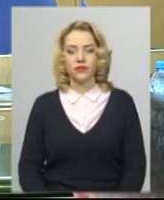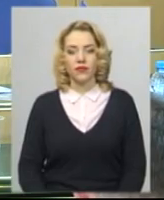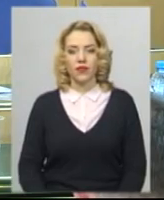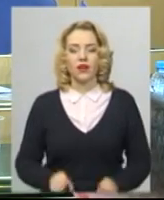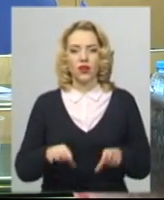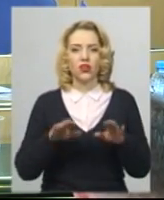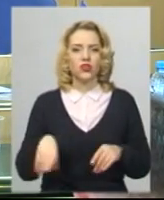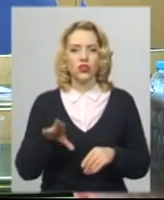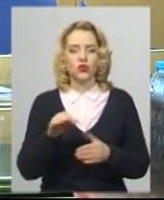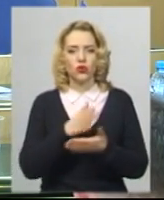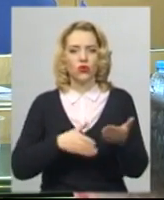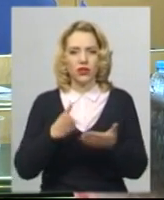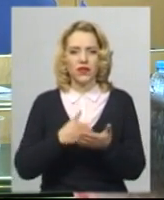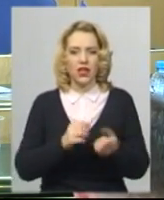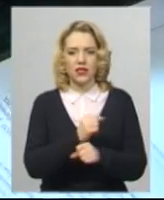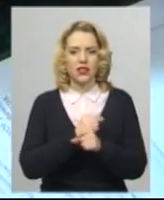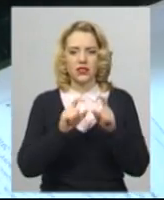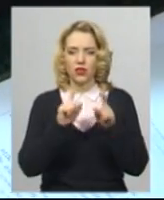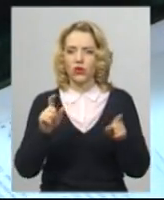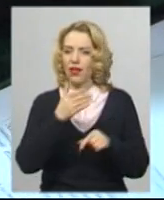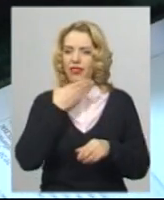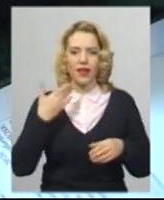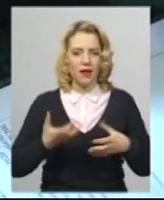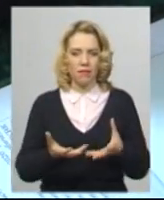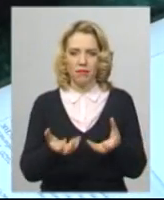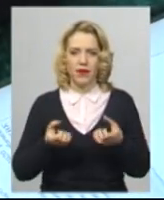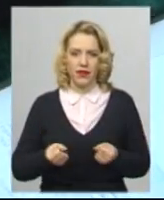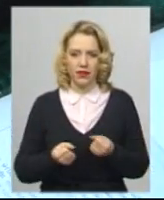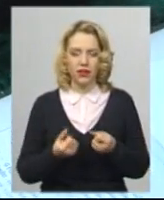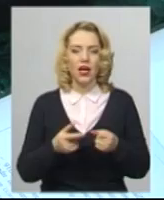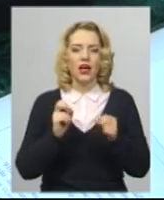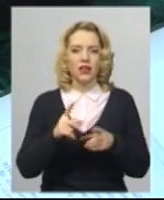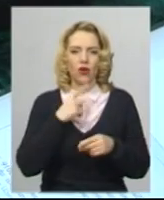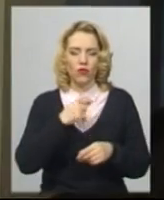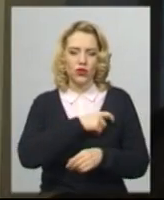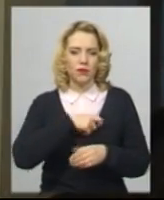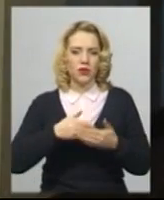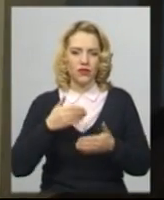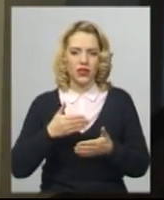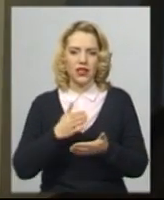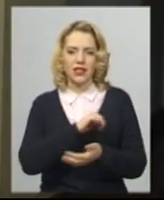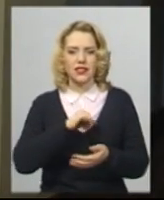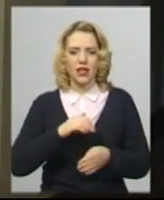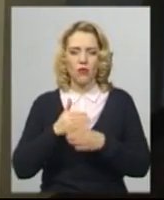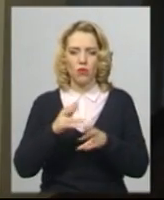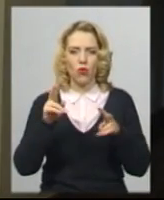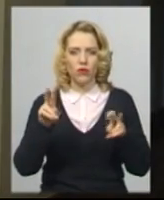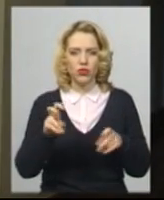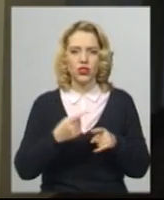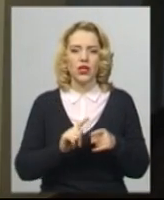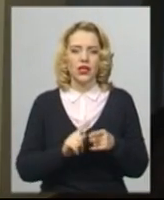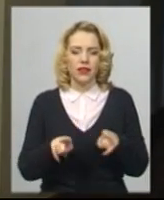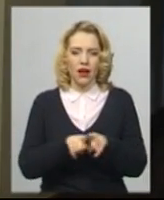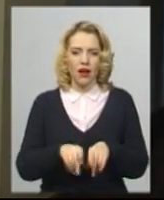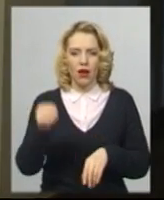Рішення щодо ліквідації санаторіїв не прийняли. Але, як каже депутат обласної ради від фракції «Самопоміч» Лілія Брухнова, така позиція